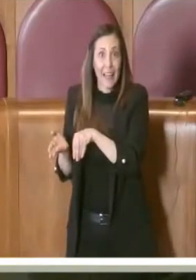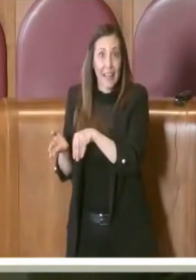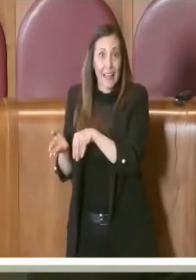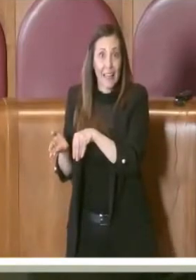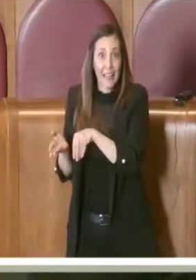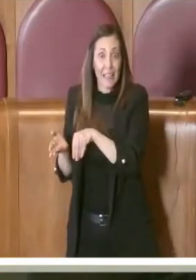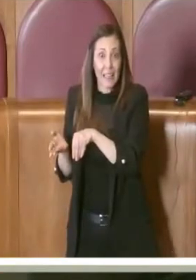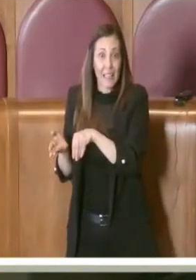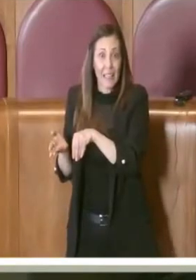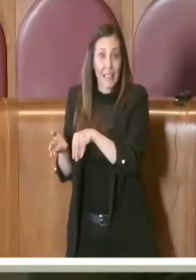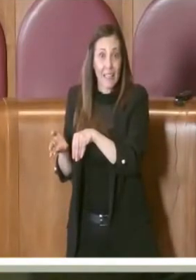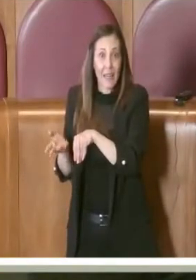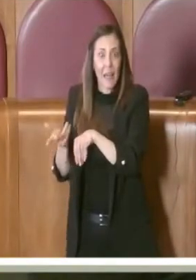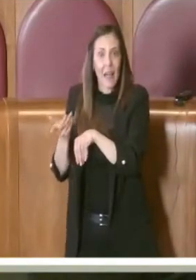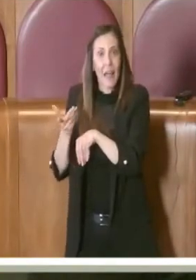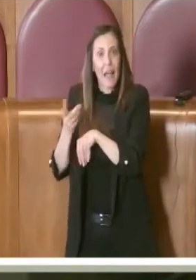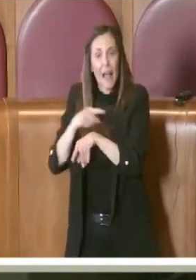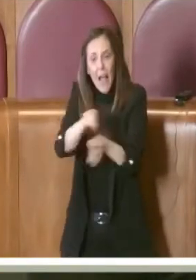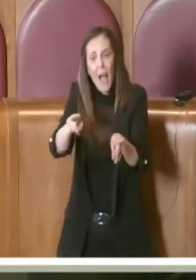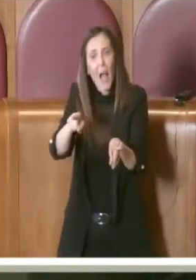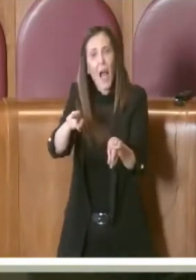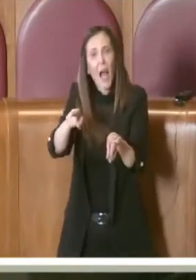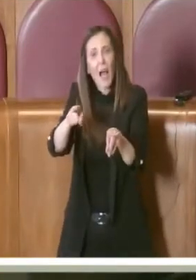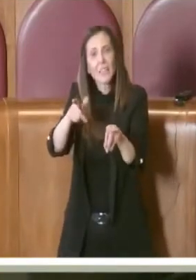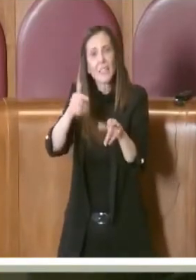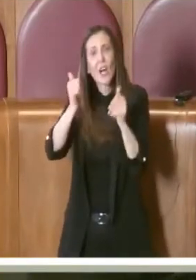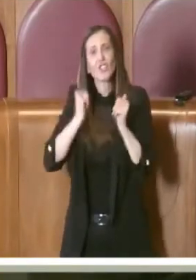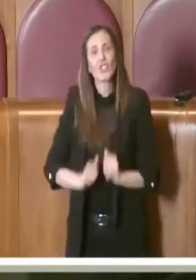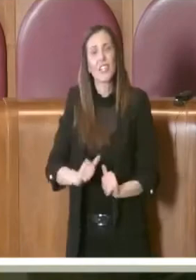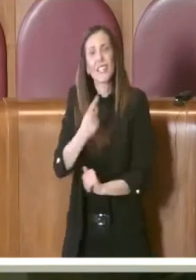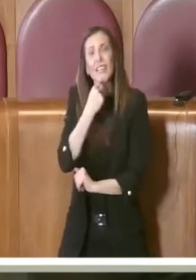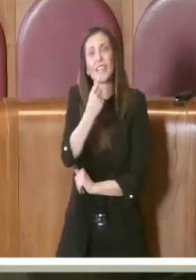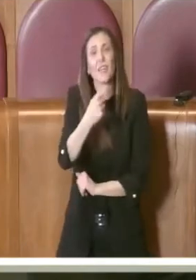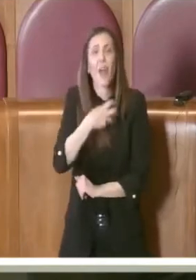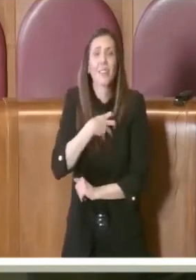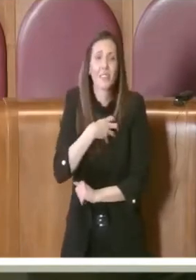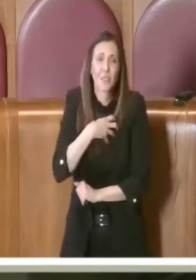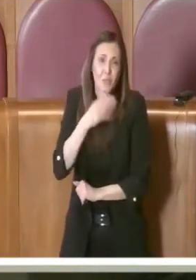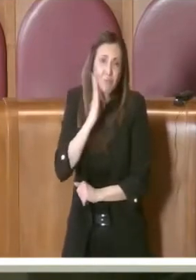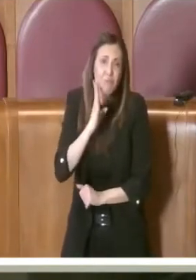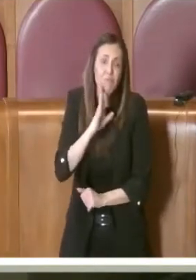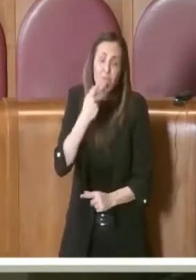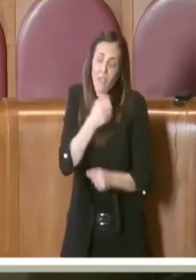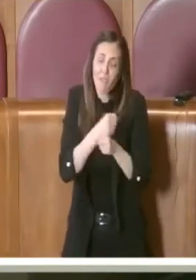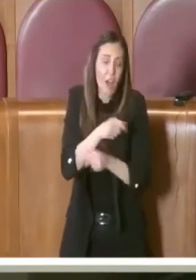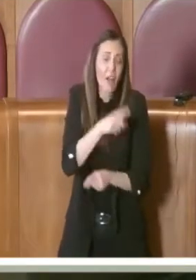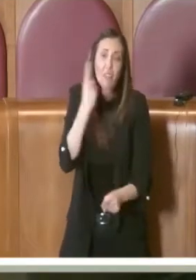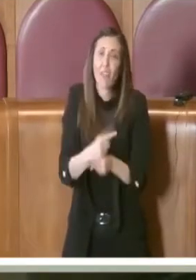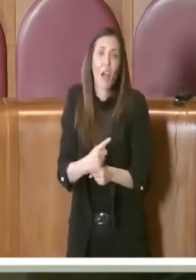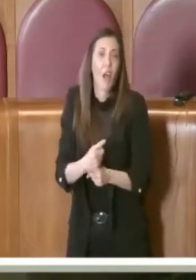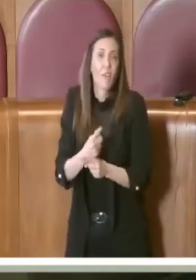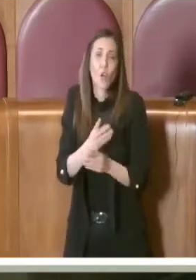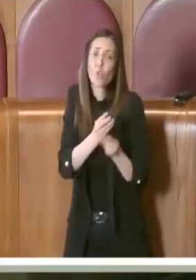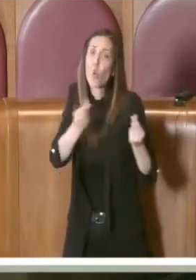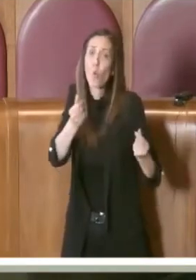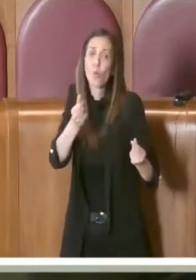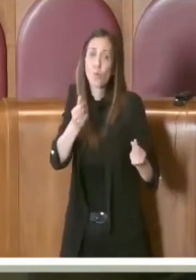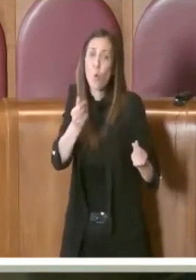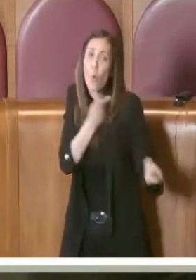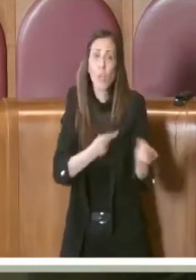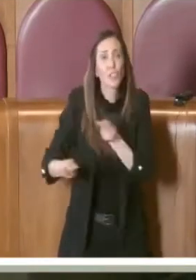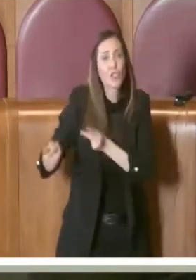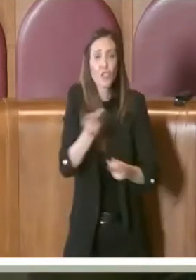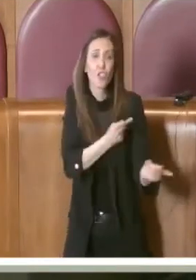assessore, Farmacup devi trovare la soluzione per fare tutta quella serie di cose